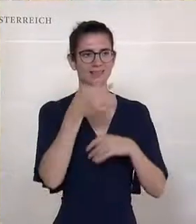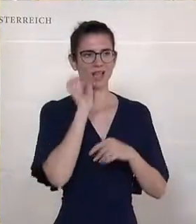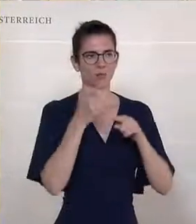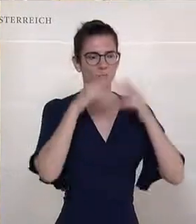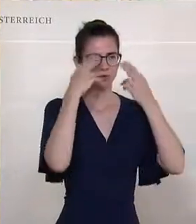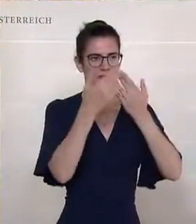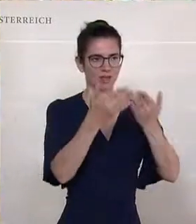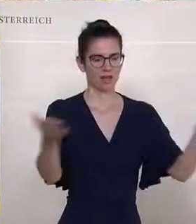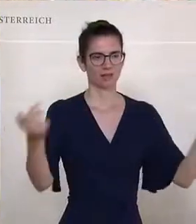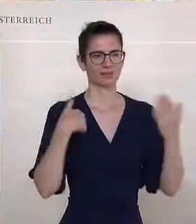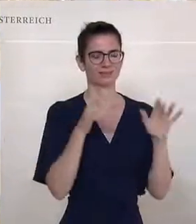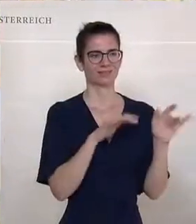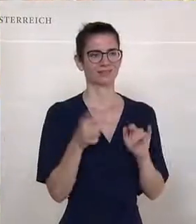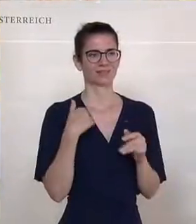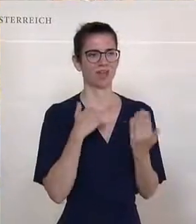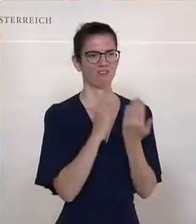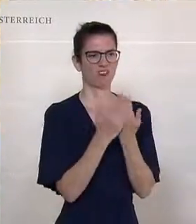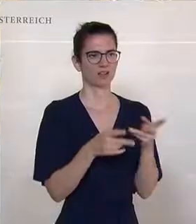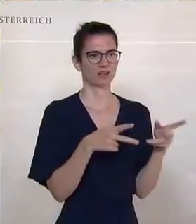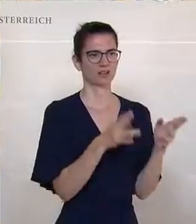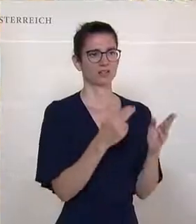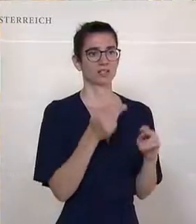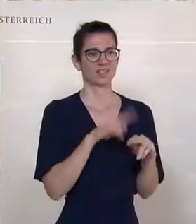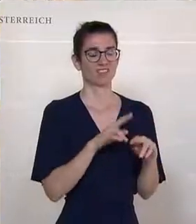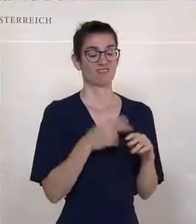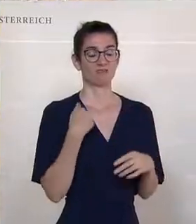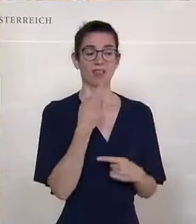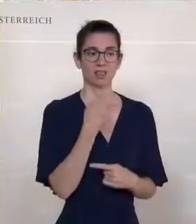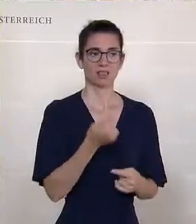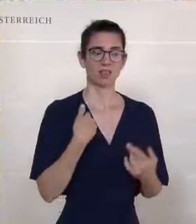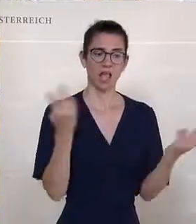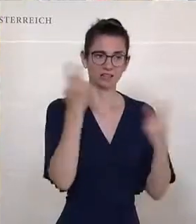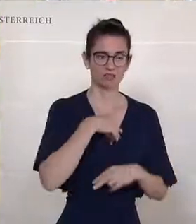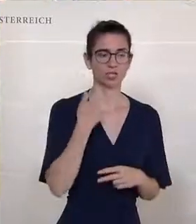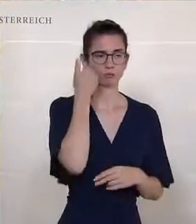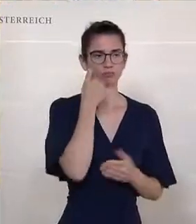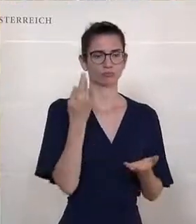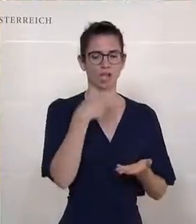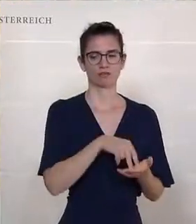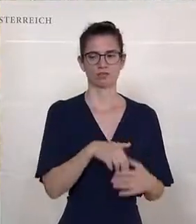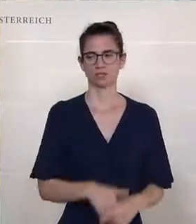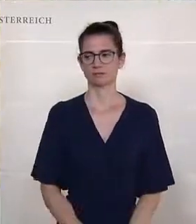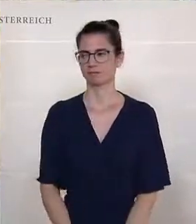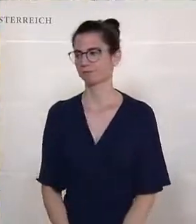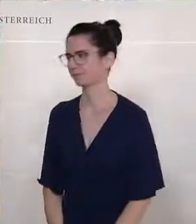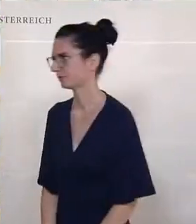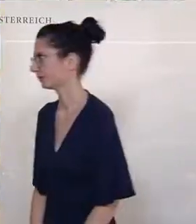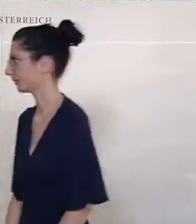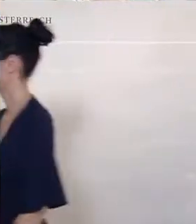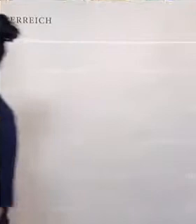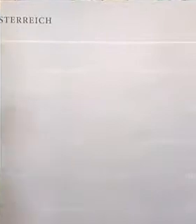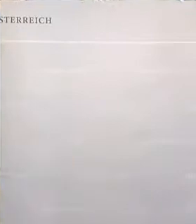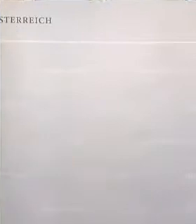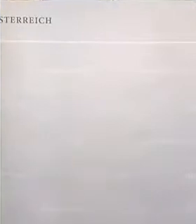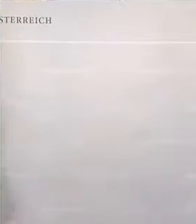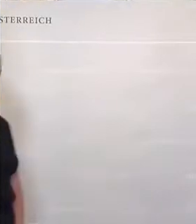Millionen Euro, um einen Fonds für langwirtschaftliche Entwicklung, IFAD, in der